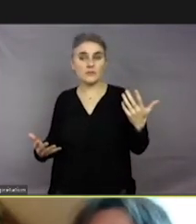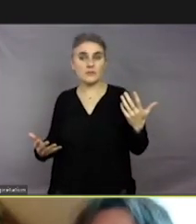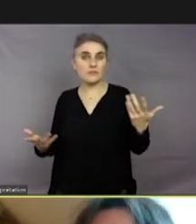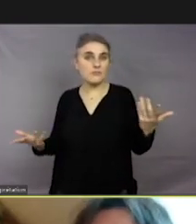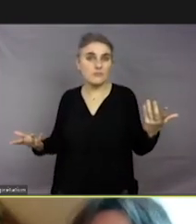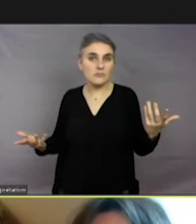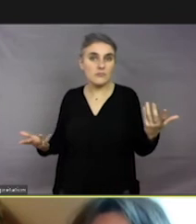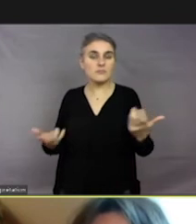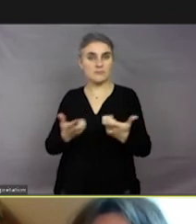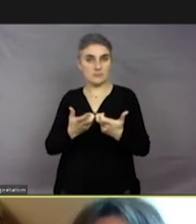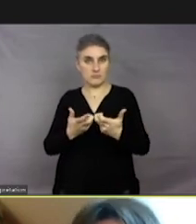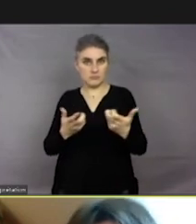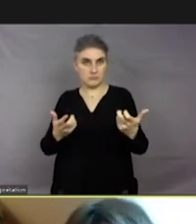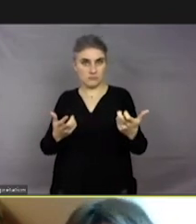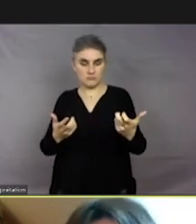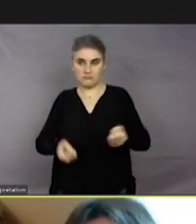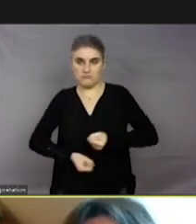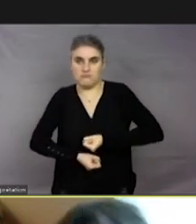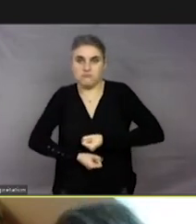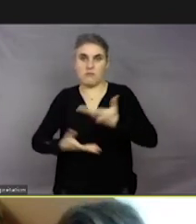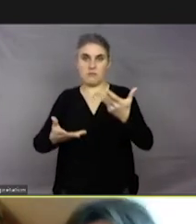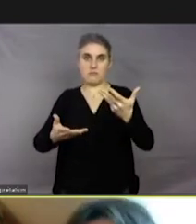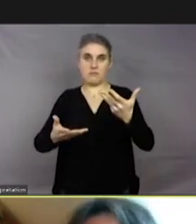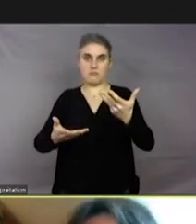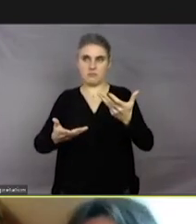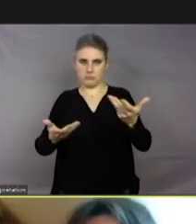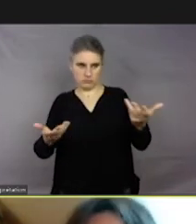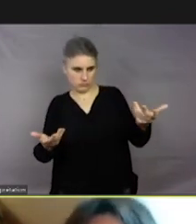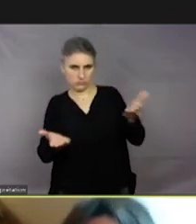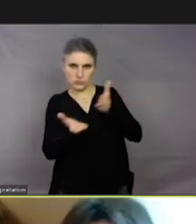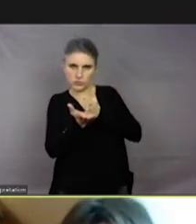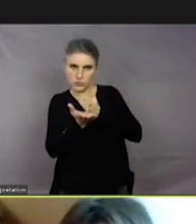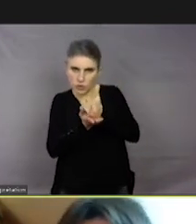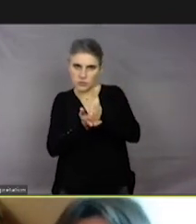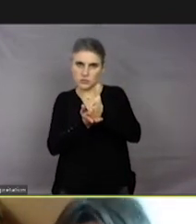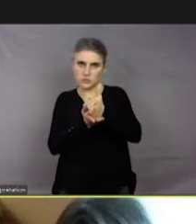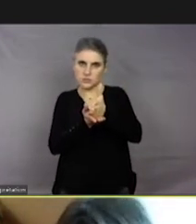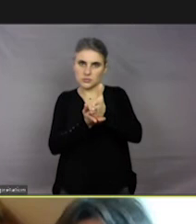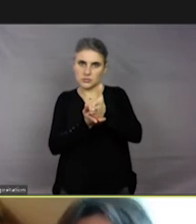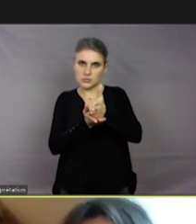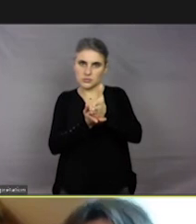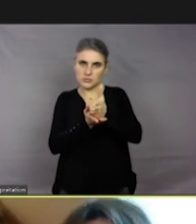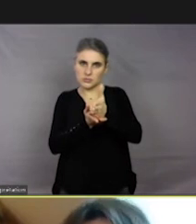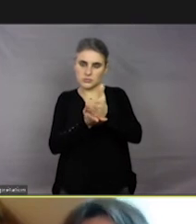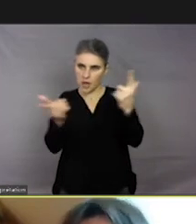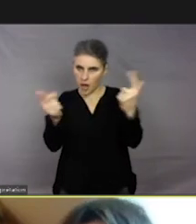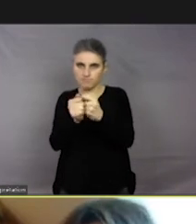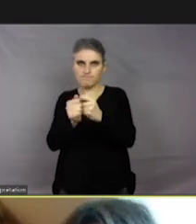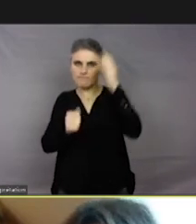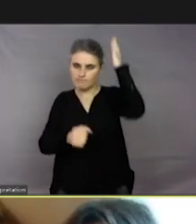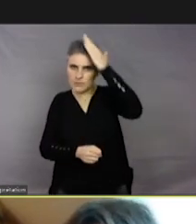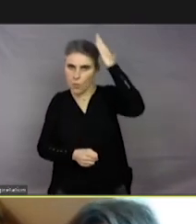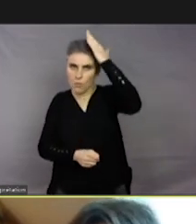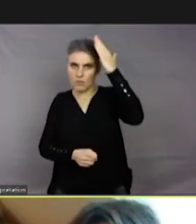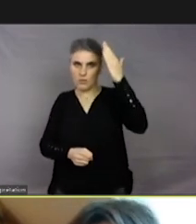lorsque l'on nomme les choses, de donner un sens qui sera exclusivement rattaché aux animaux pour des